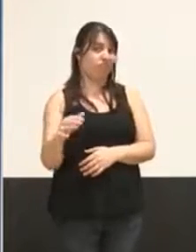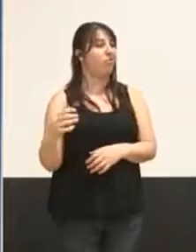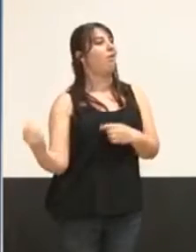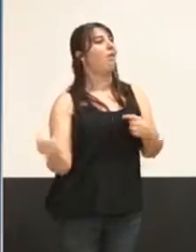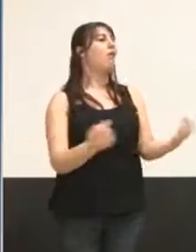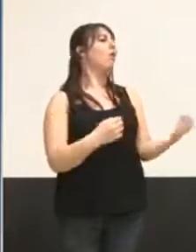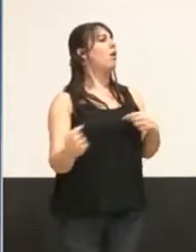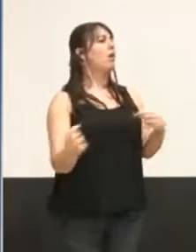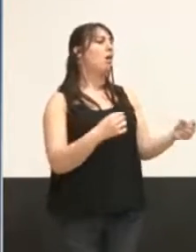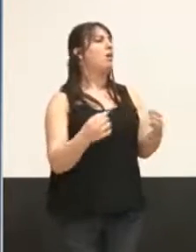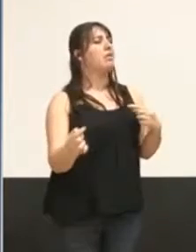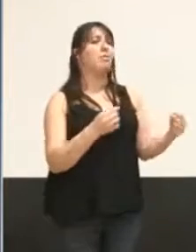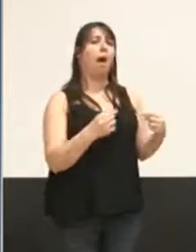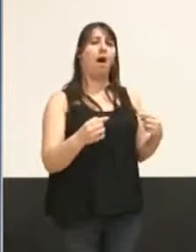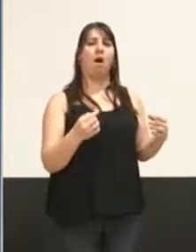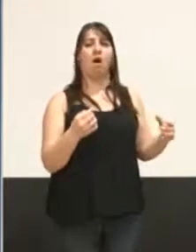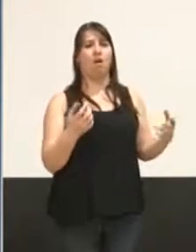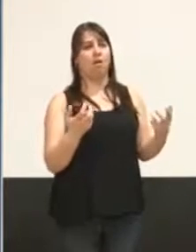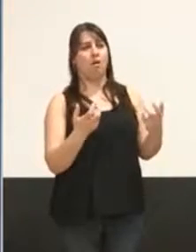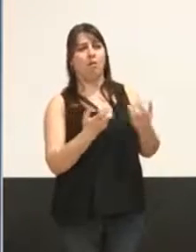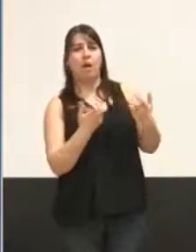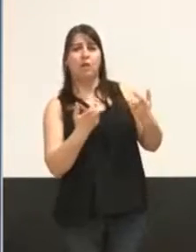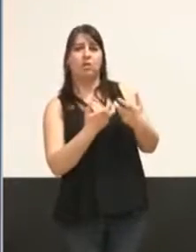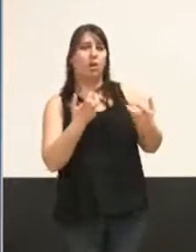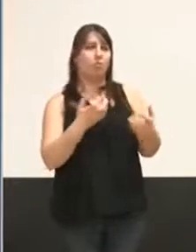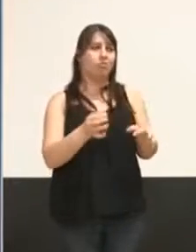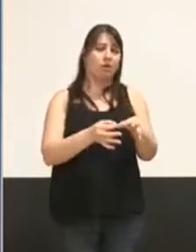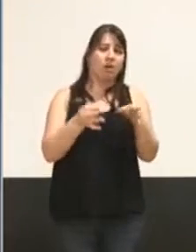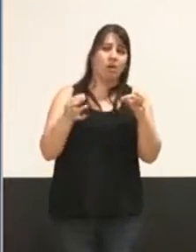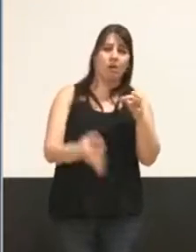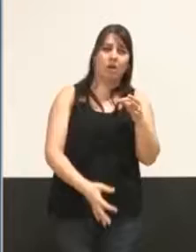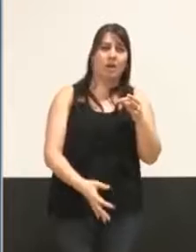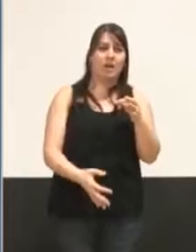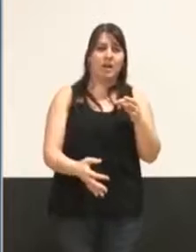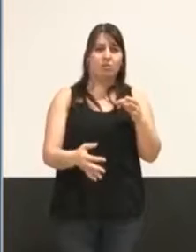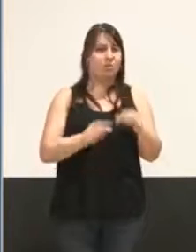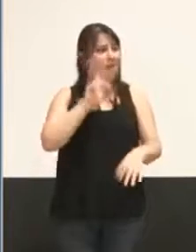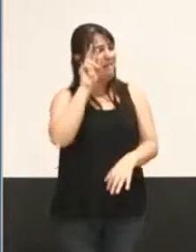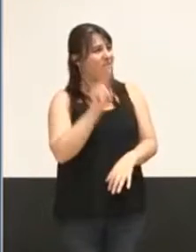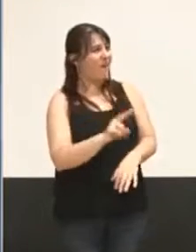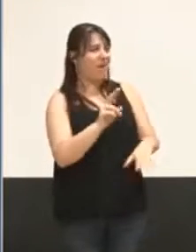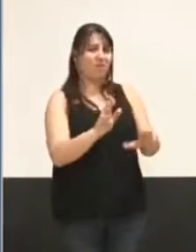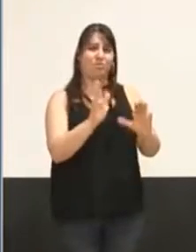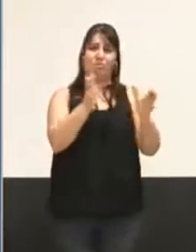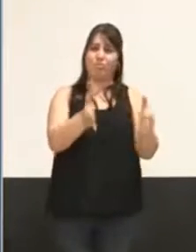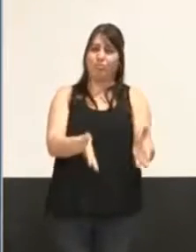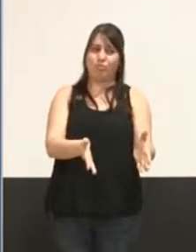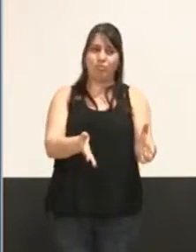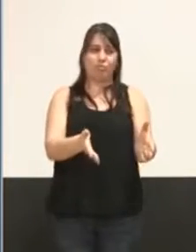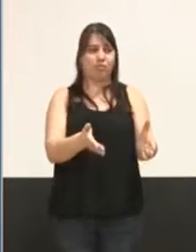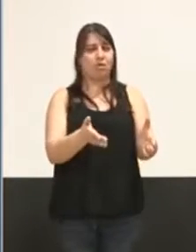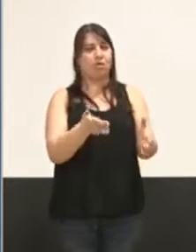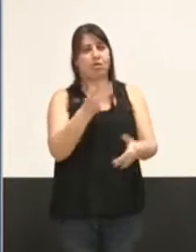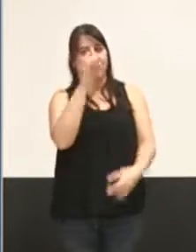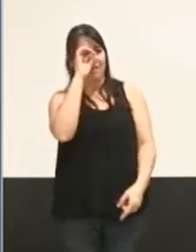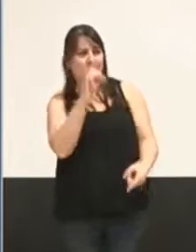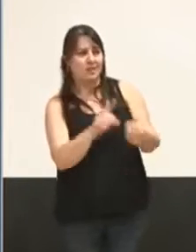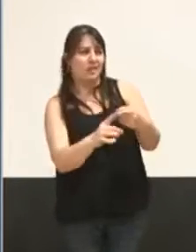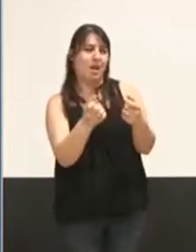ne réussissent pas à être des débats qui posent la question ou les questions,